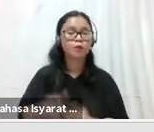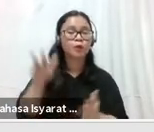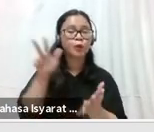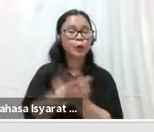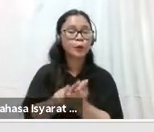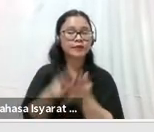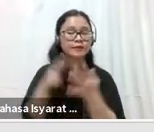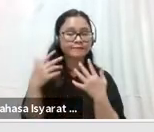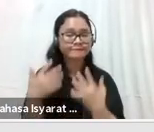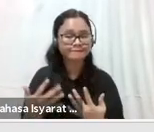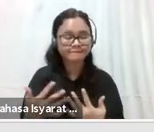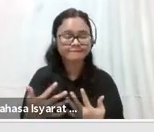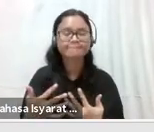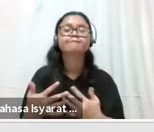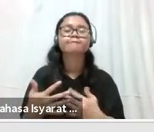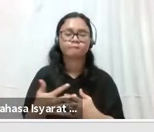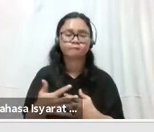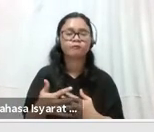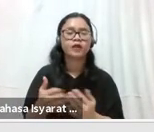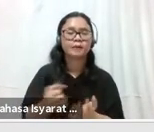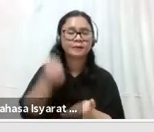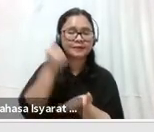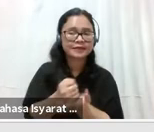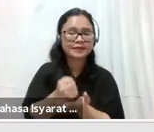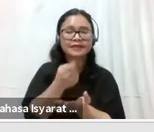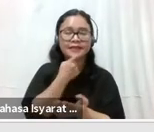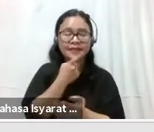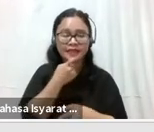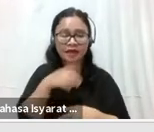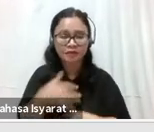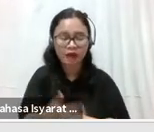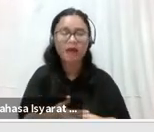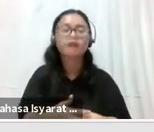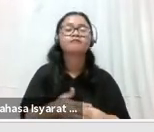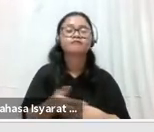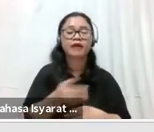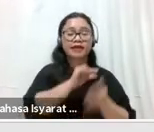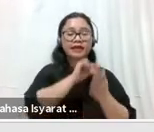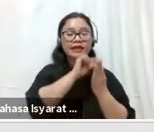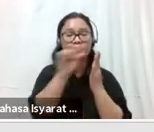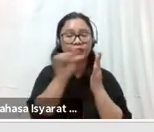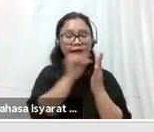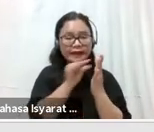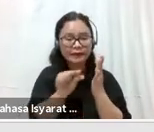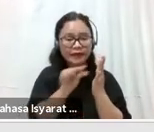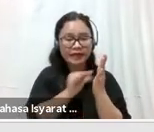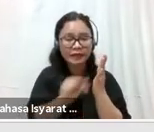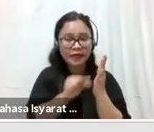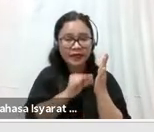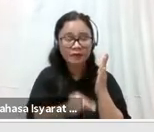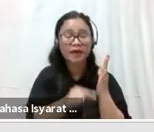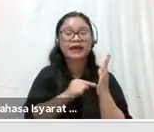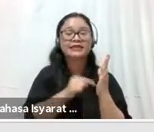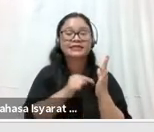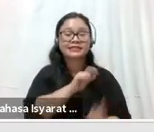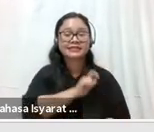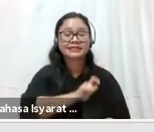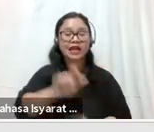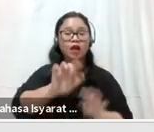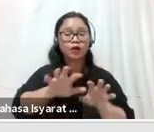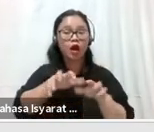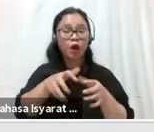menetapkan satu mengukuhkan nama-nama terlampir calon anggota